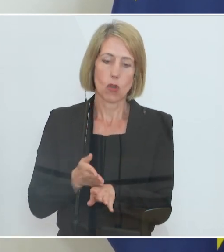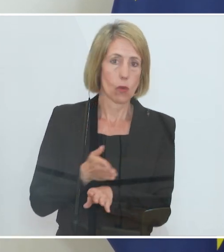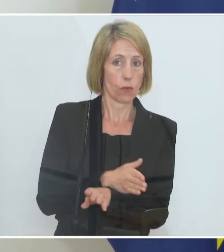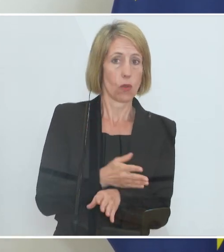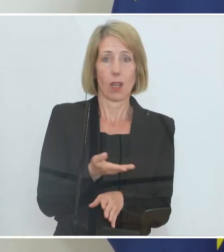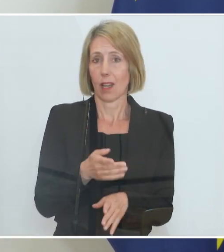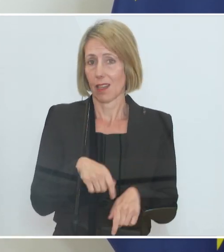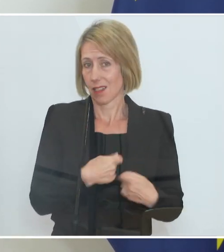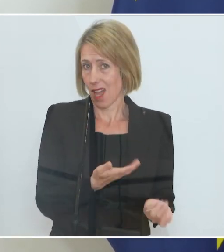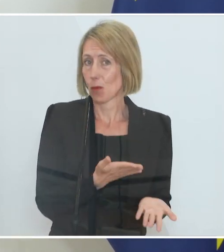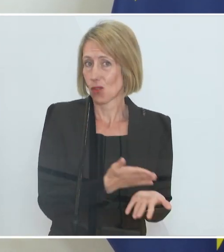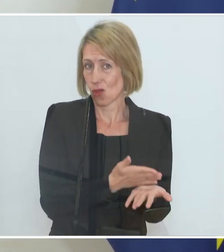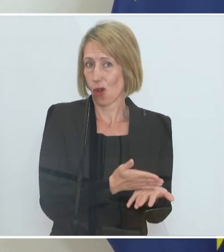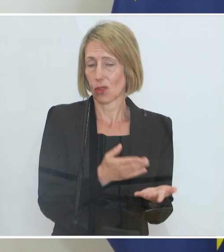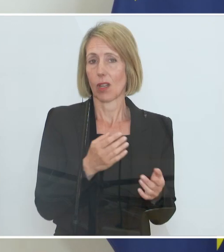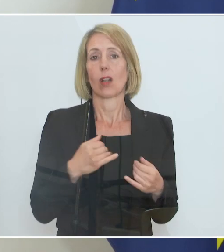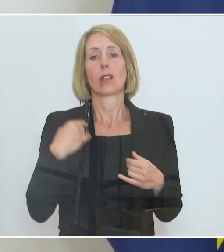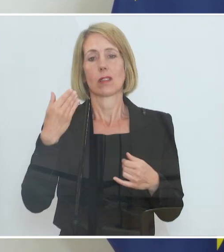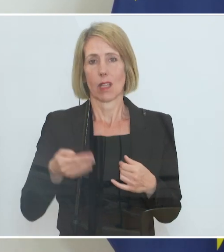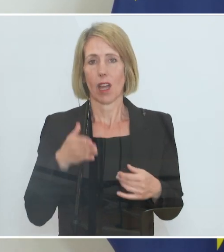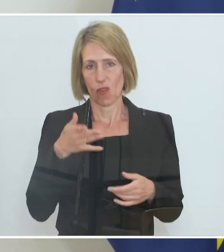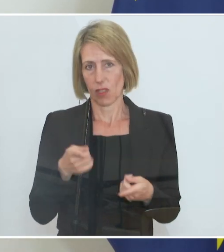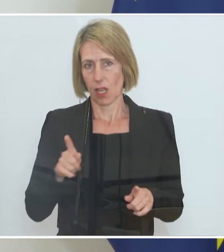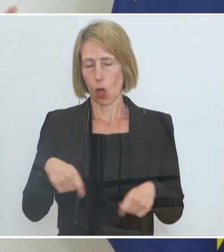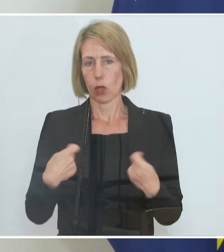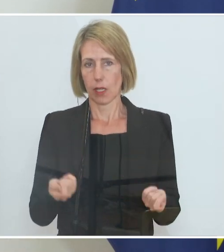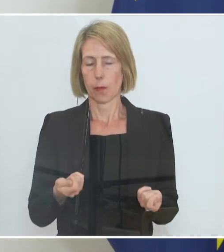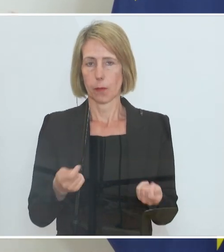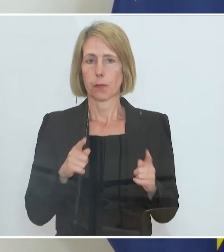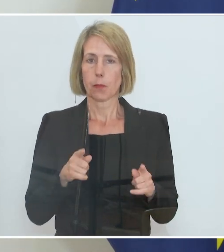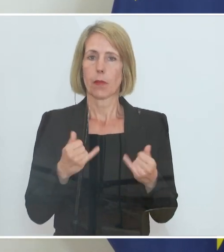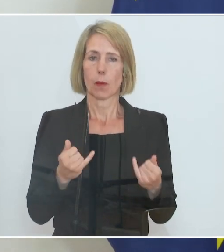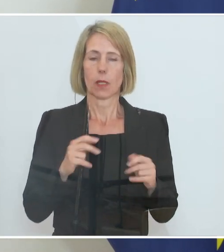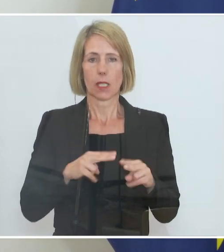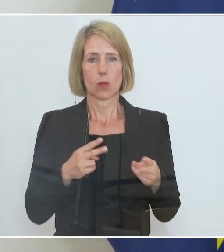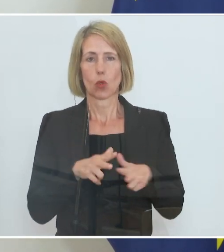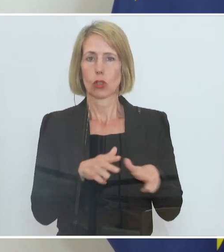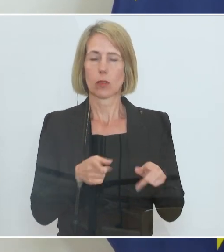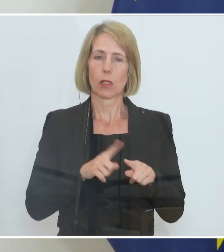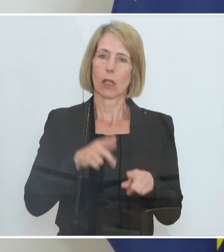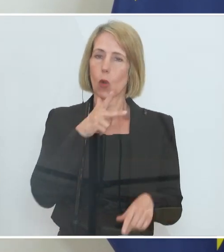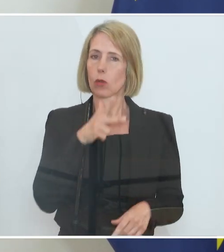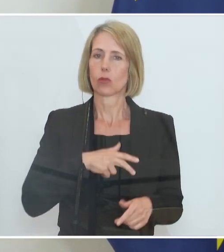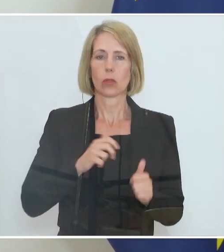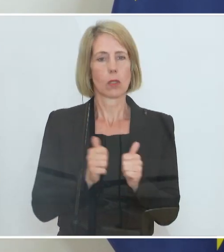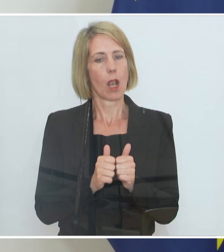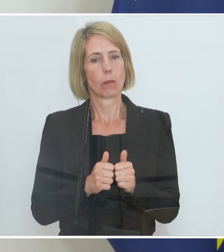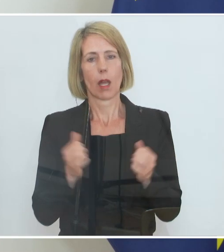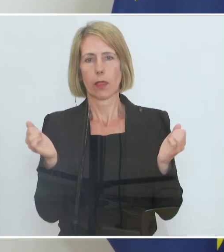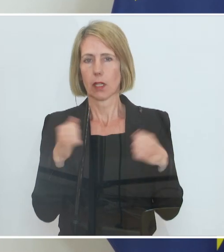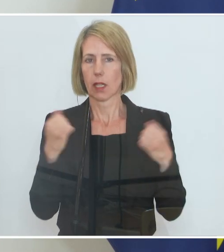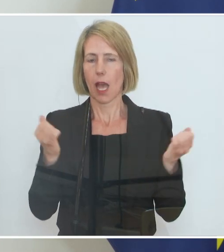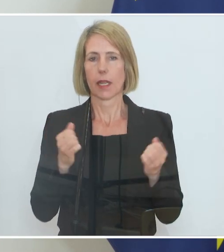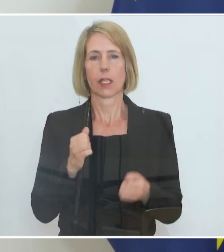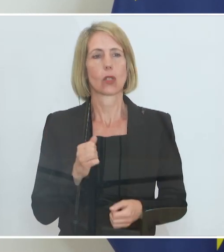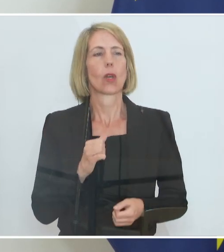schaffen, weil das einfach wieder bürokratischen Aufwand erzeugen wollte. Und diese Bundesregierung und die Sozialpartner gemeinsam haben sich darauf geeinigt, es möglichst